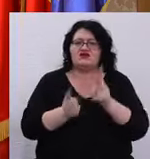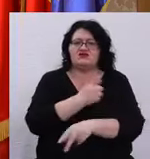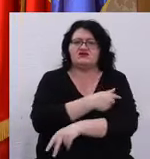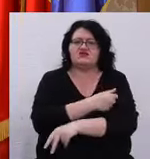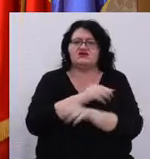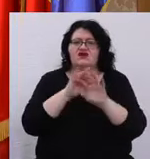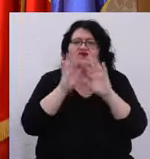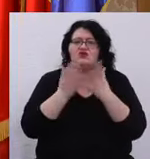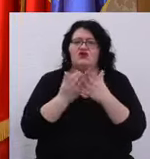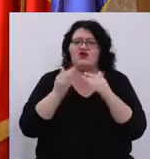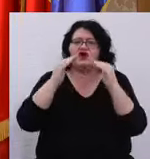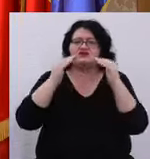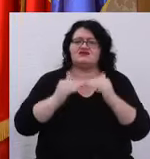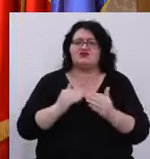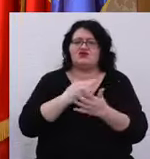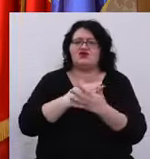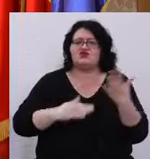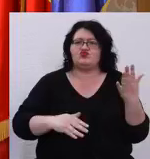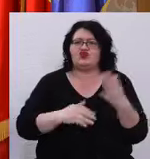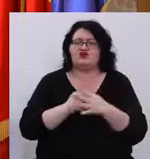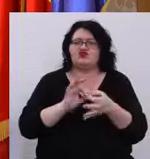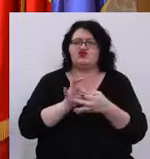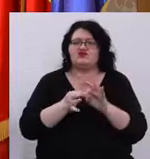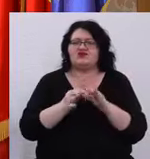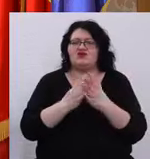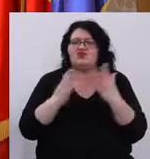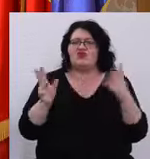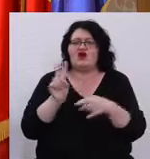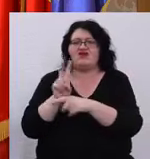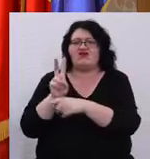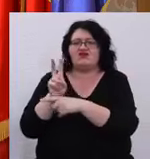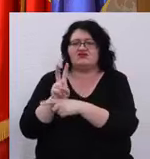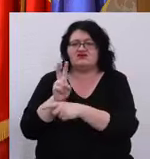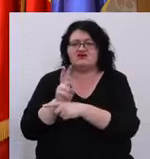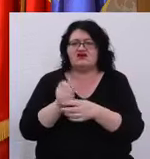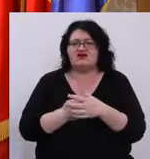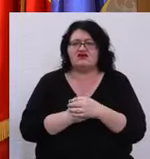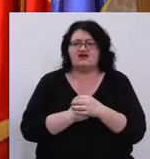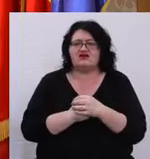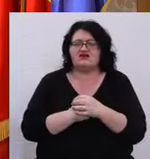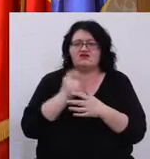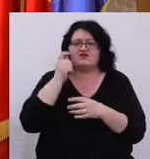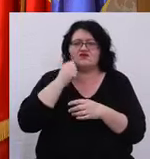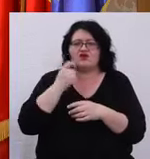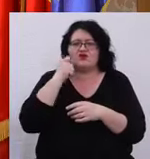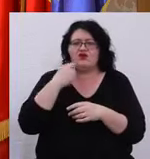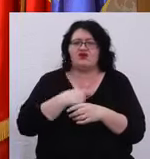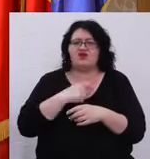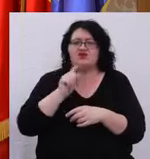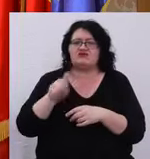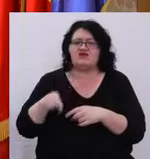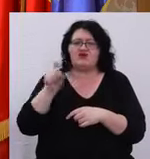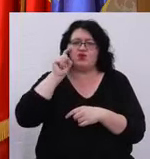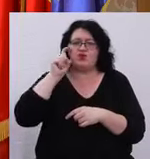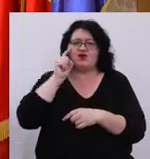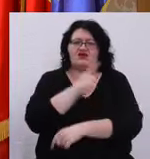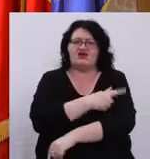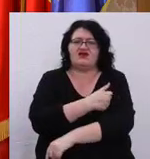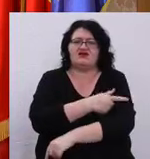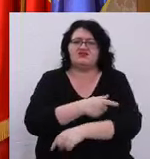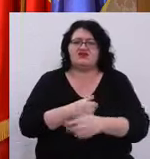spitalul nostru a scăzut la jumătate, ceea ce este un mare semnal de alarmă. Oamenii poate să vină cu încredere